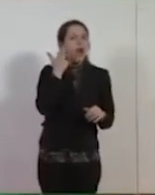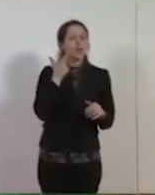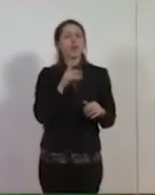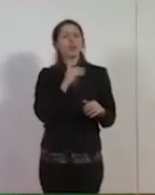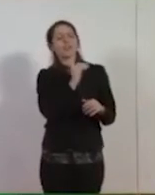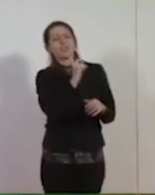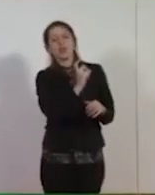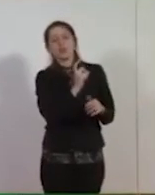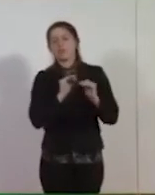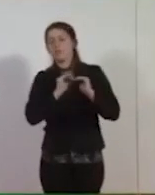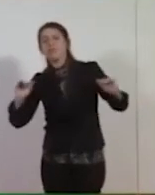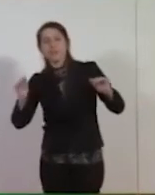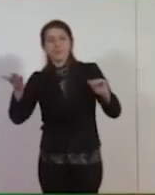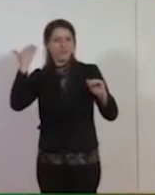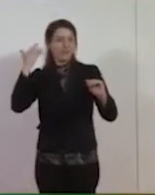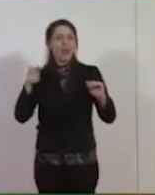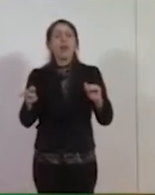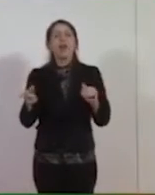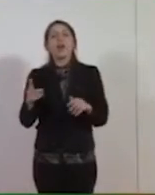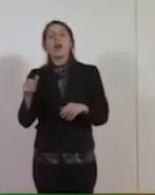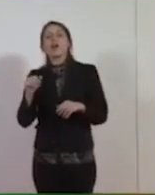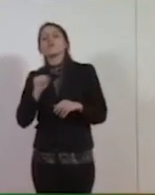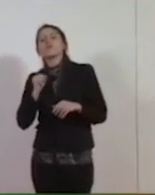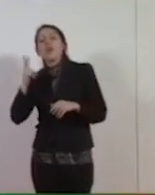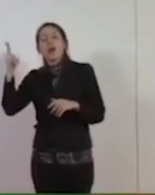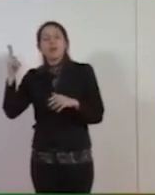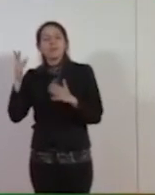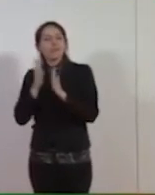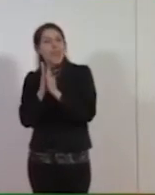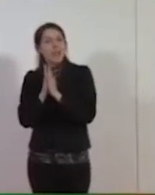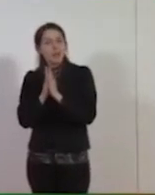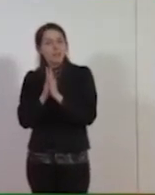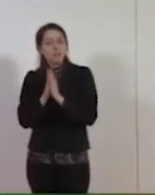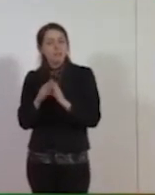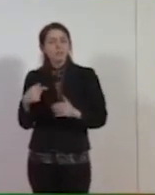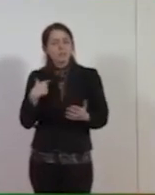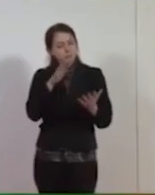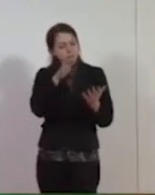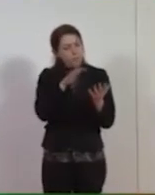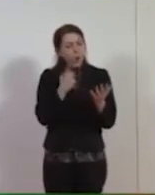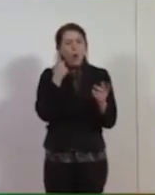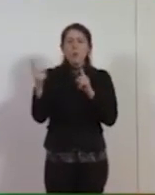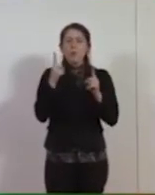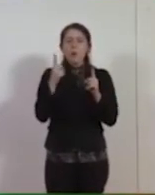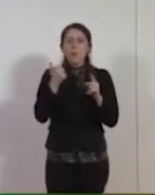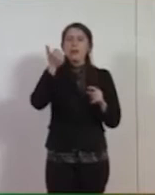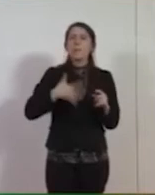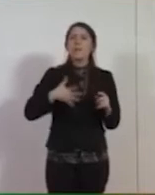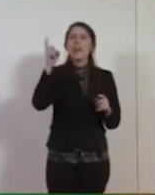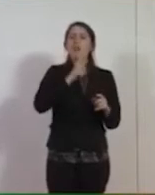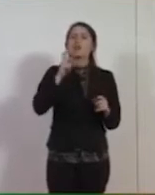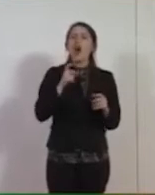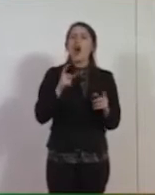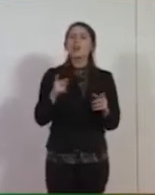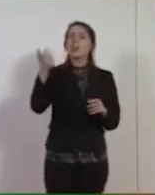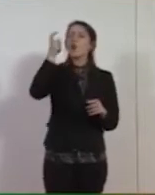pagine, io ho ripensato ad uno dei momenti dei mille giorni del governo con Matteo Renzi, uno di quelli